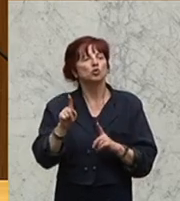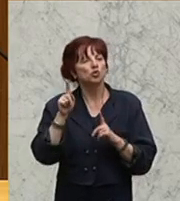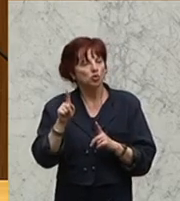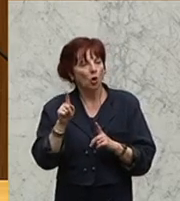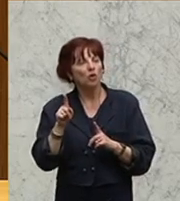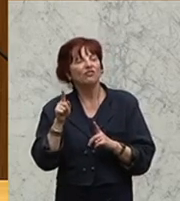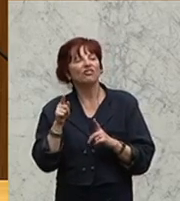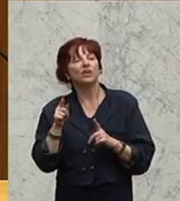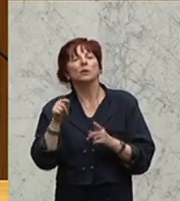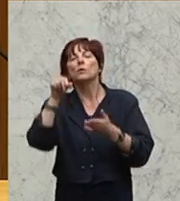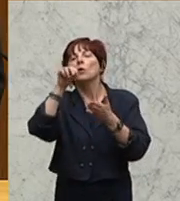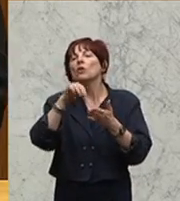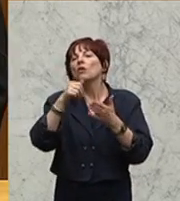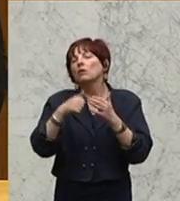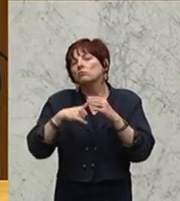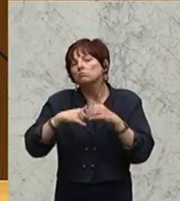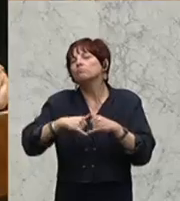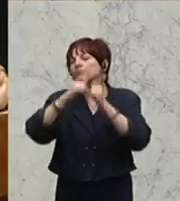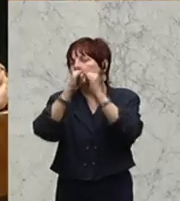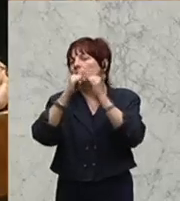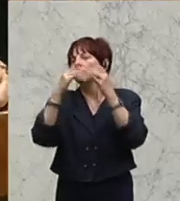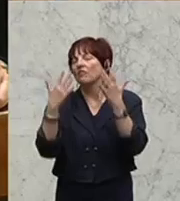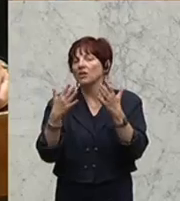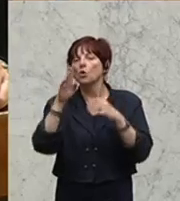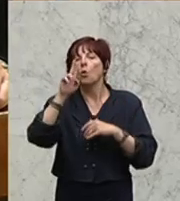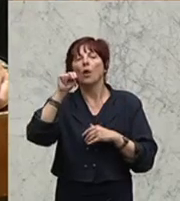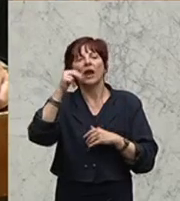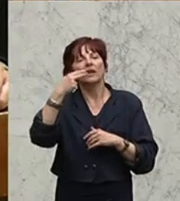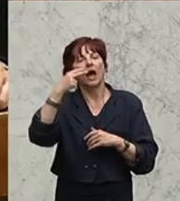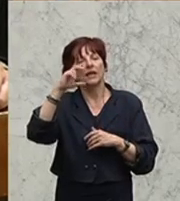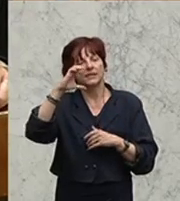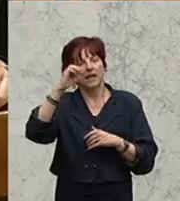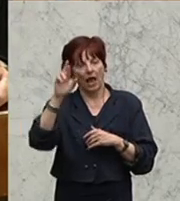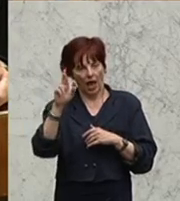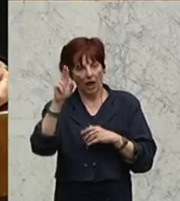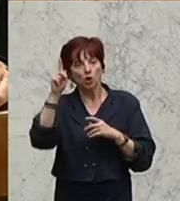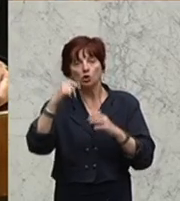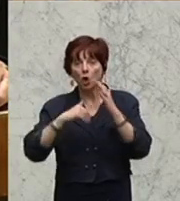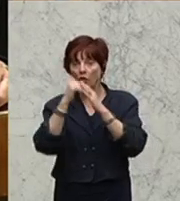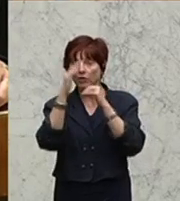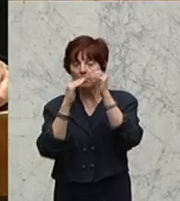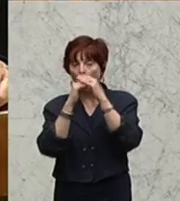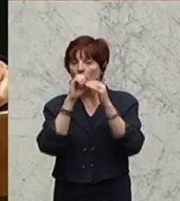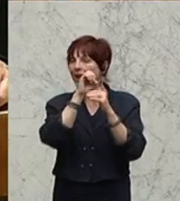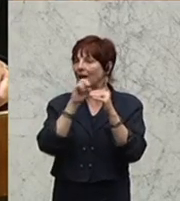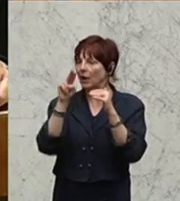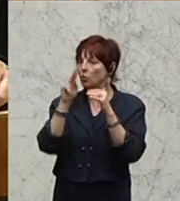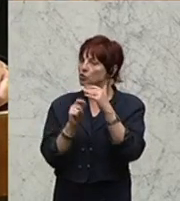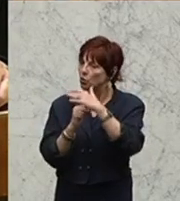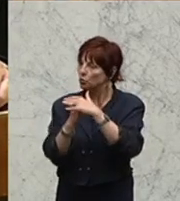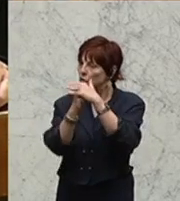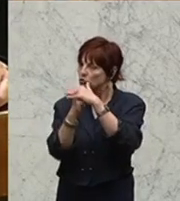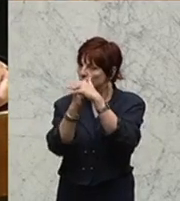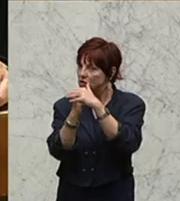hier aufgebaut werden sollen, mit starker Unterstützung der Europäischen Union, um den Schleppern